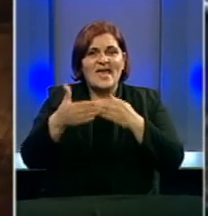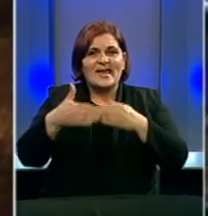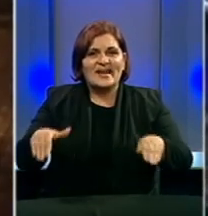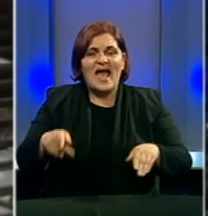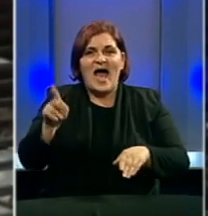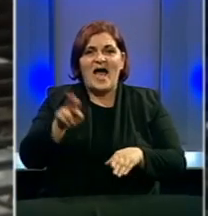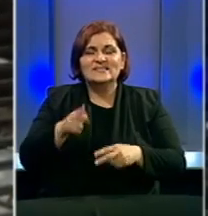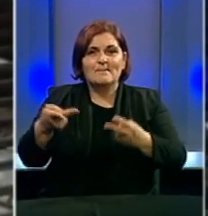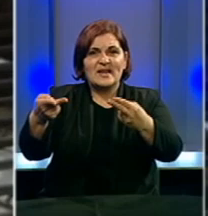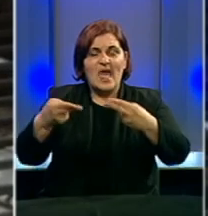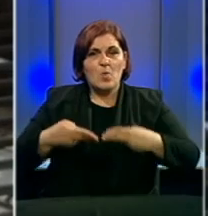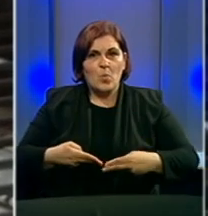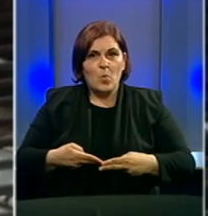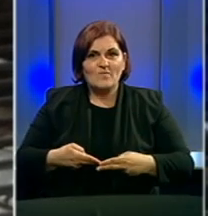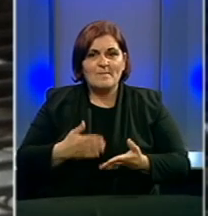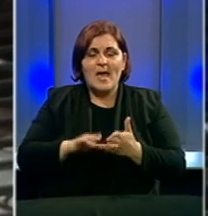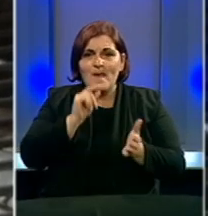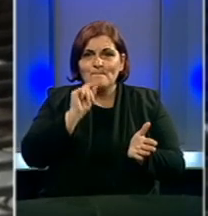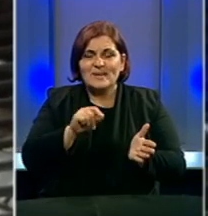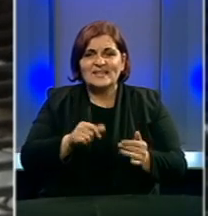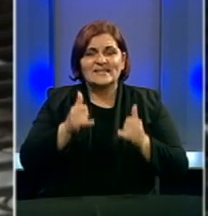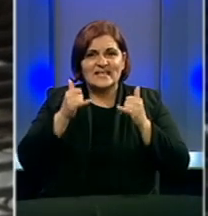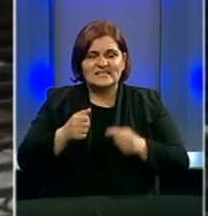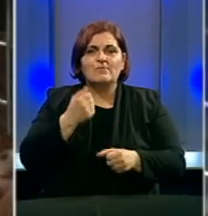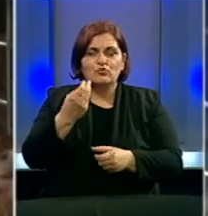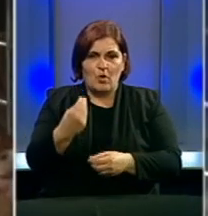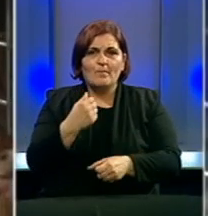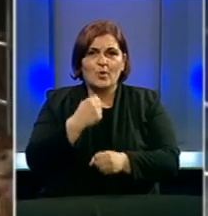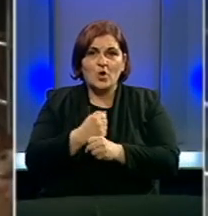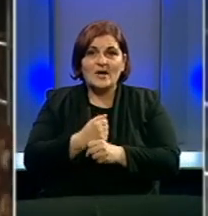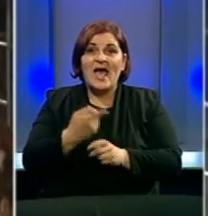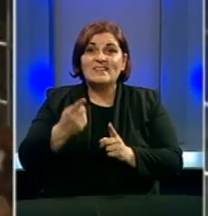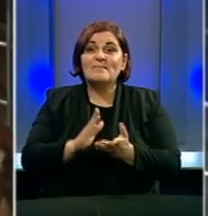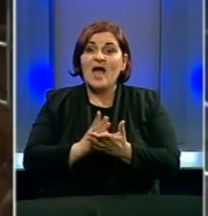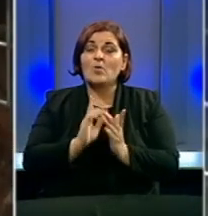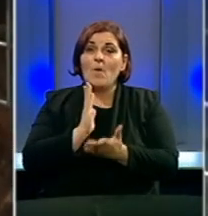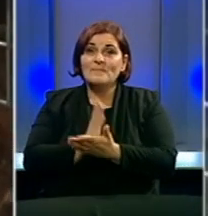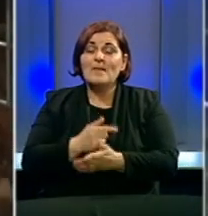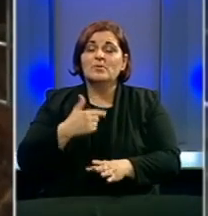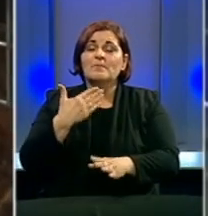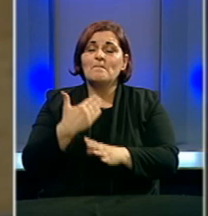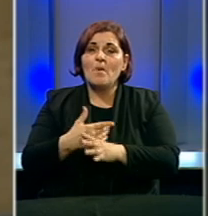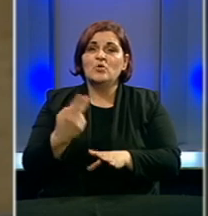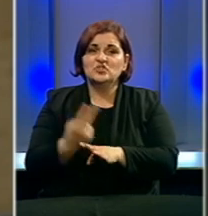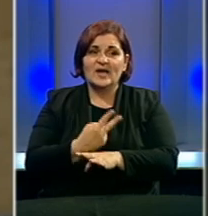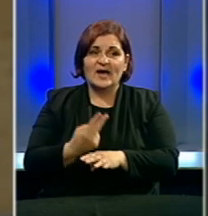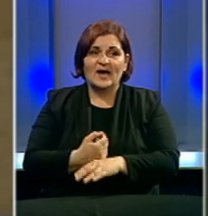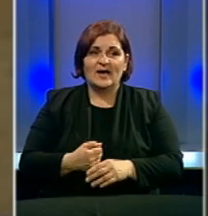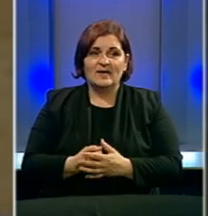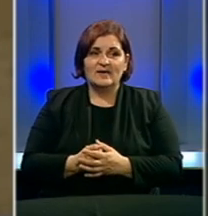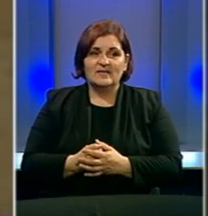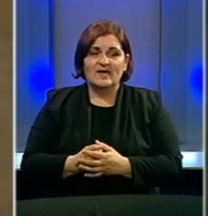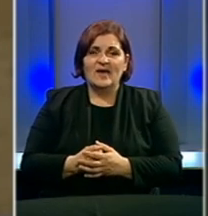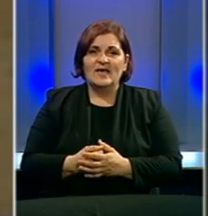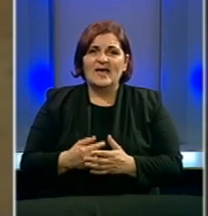time zabranile uvoz. Ipak, sektor peradarstva za sada dobro funkcioniše, no da bi tako ostalo, potrebna je pomoć države. Peradarski,